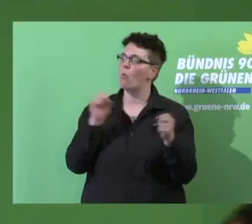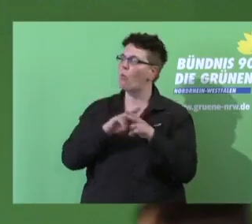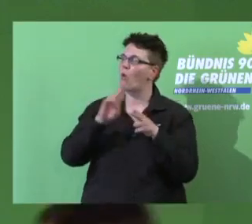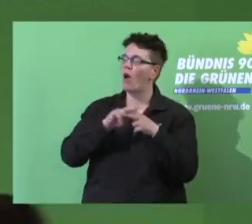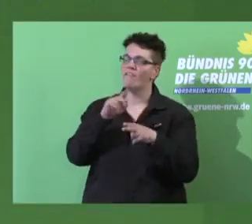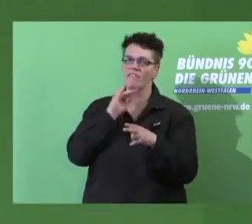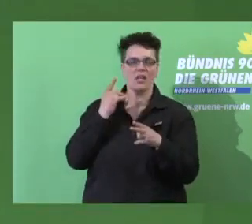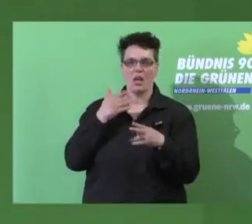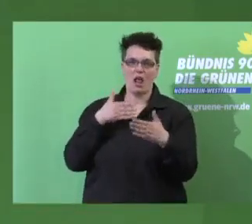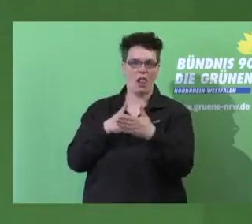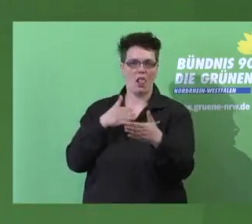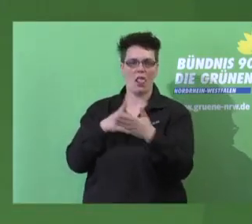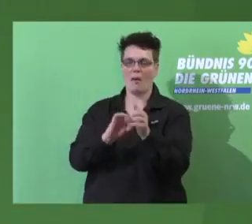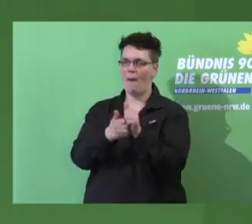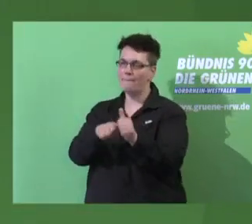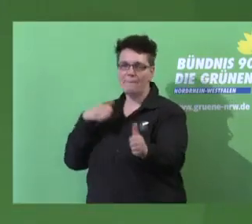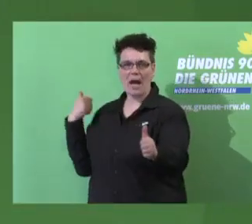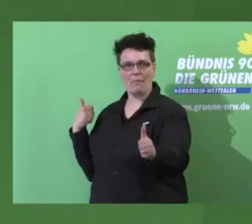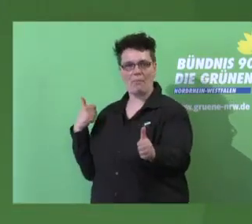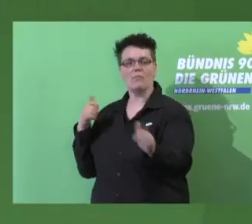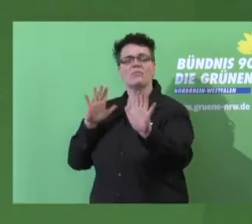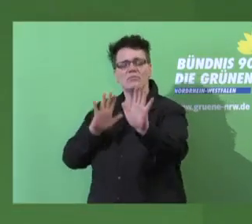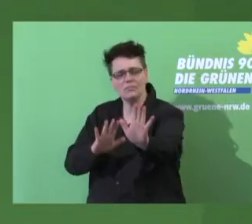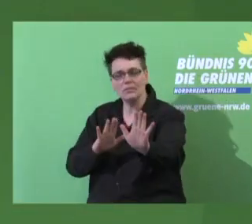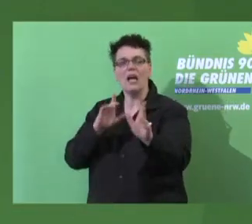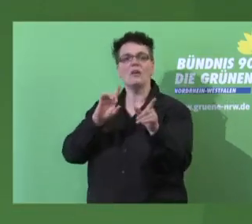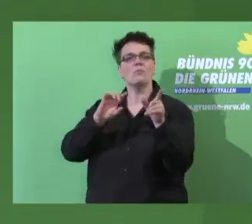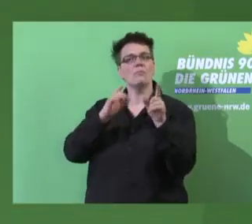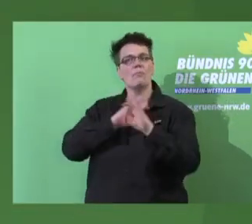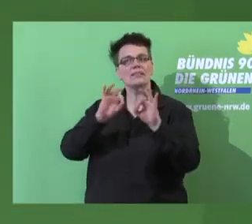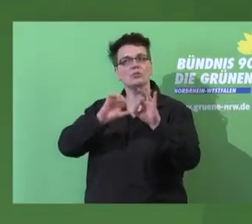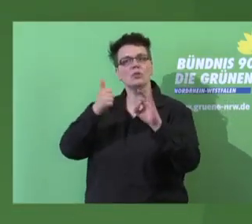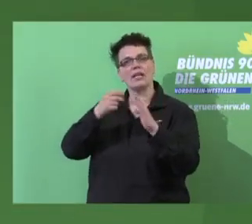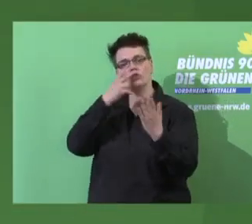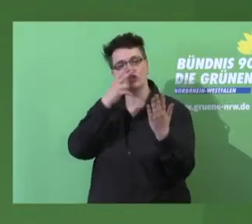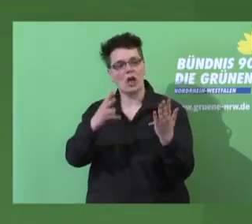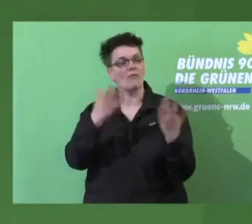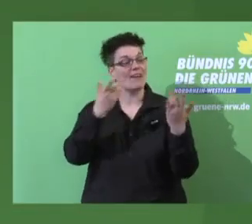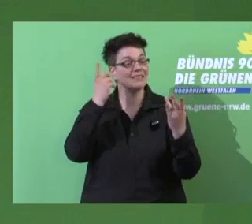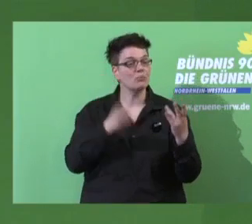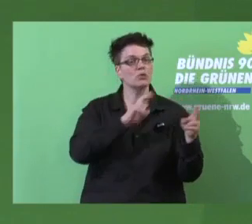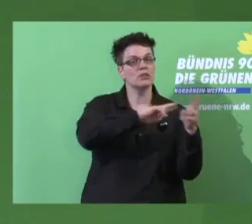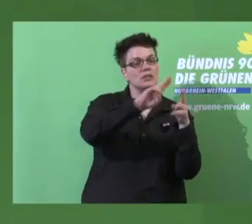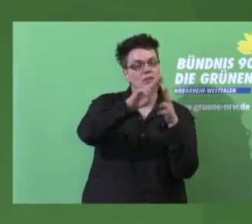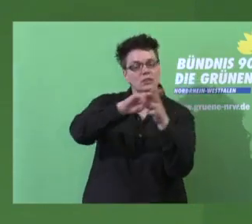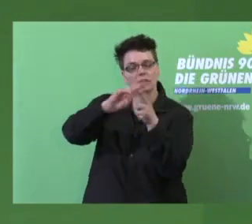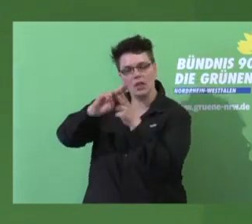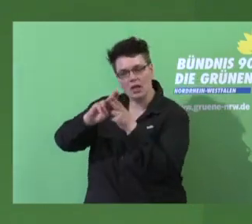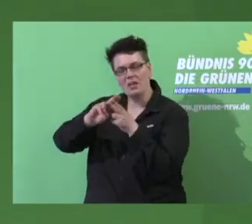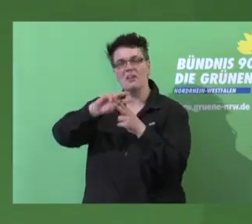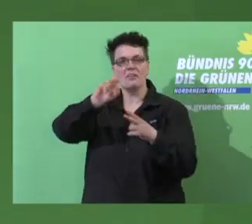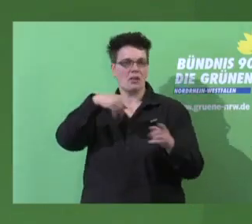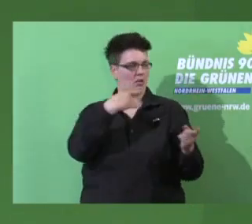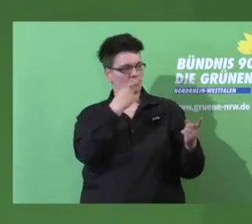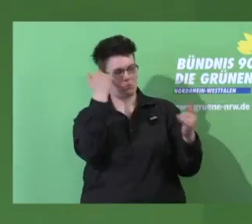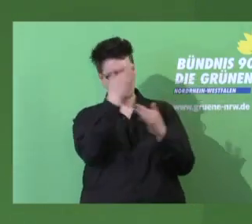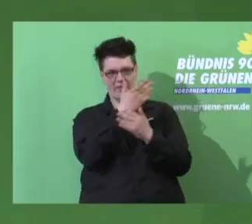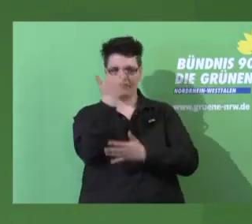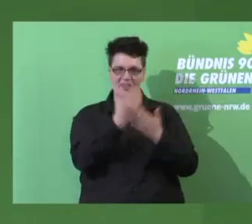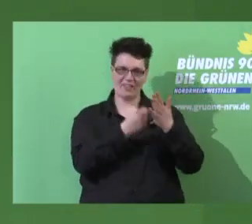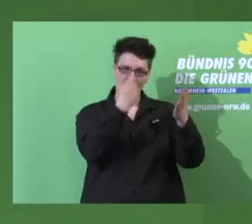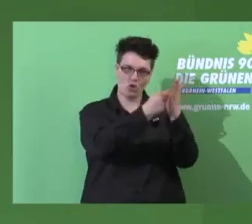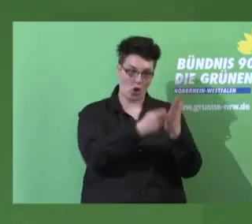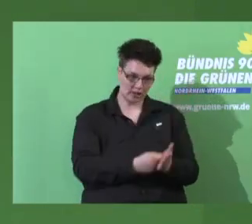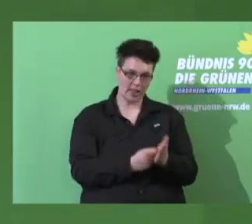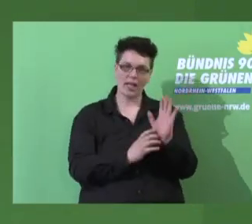schauen, was in Stand gehalten werden muss. Macht eine Summe, macht einen Strich drunter und stellt man dann fest, wie viel Geld habt ihr überhaupt da. Und dann werdet ihr